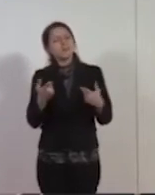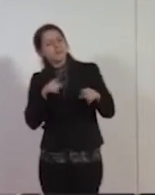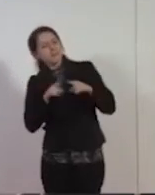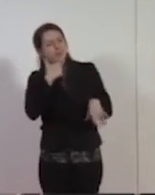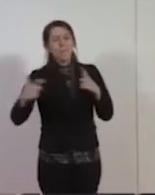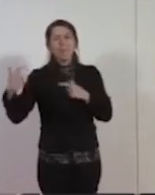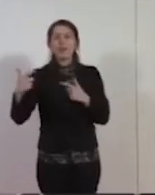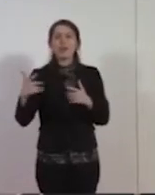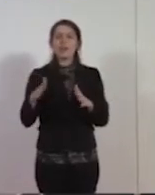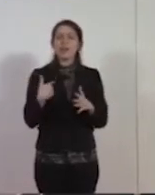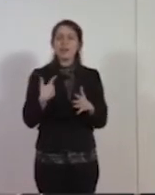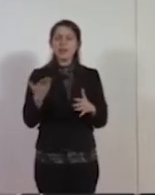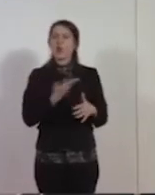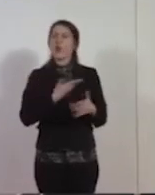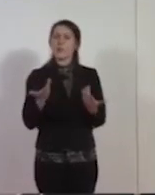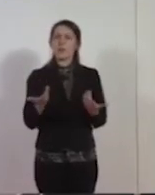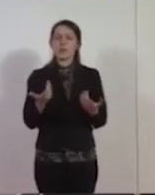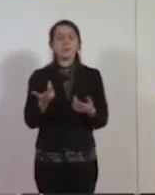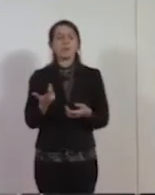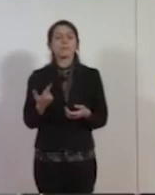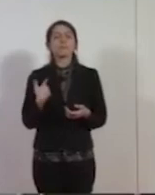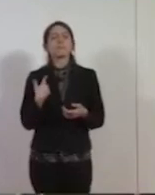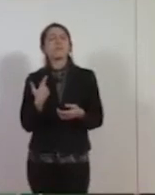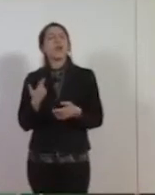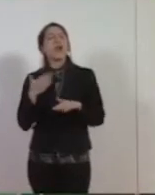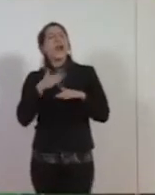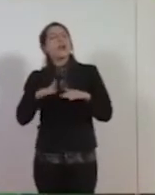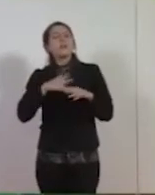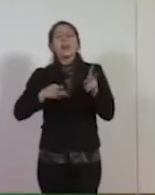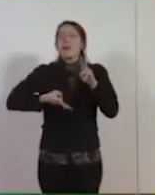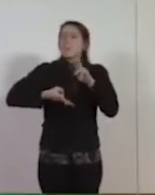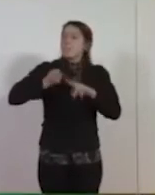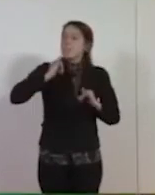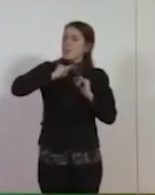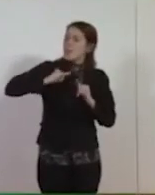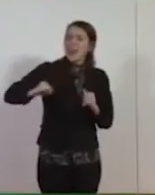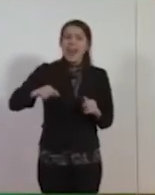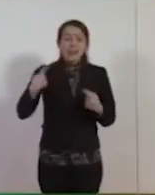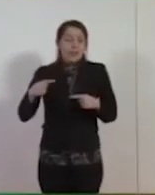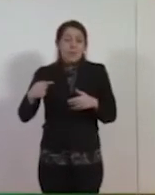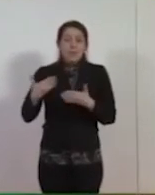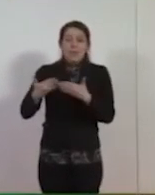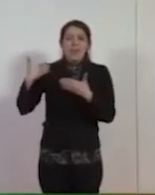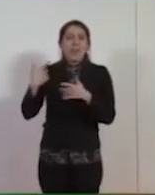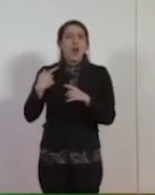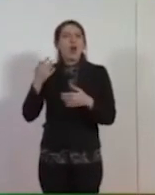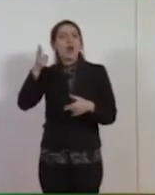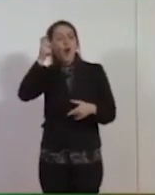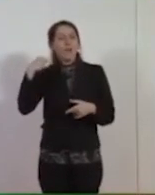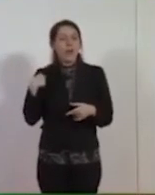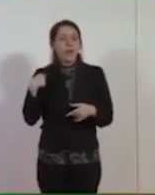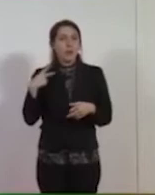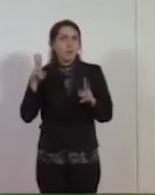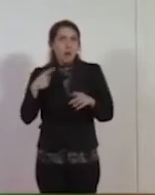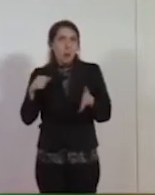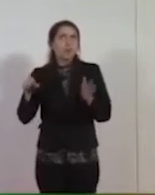una delle esperienze più negative che ho fatto in questa legislatura, forse nella mia